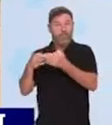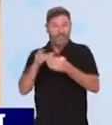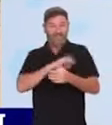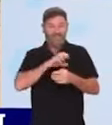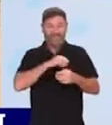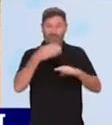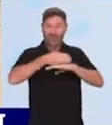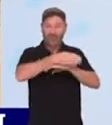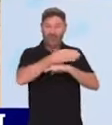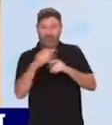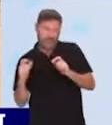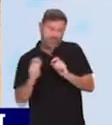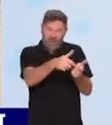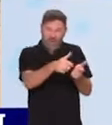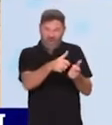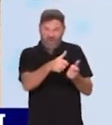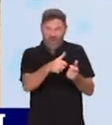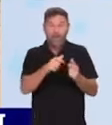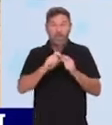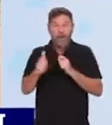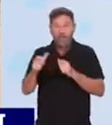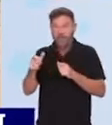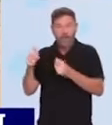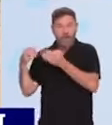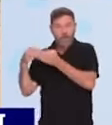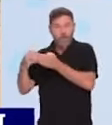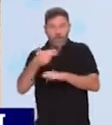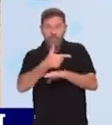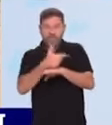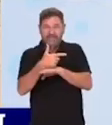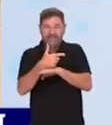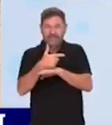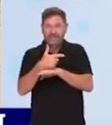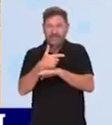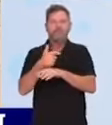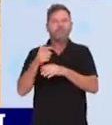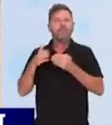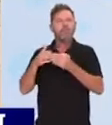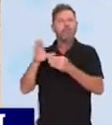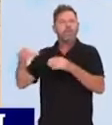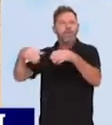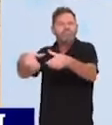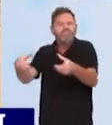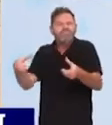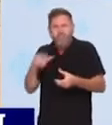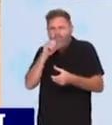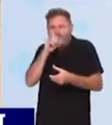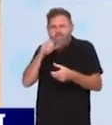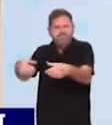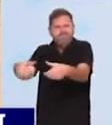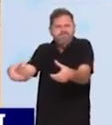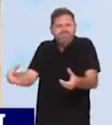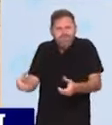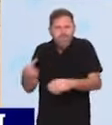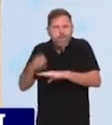jet-ski puis va tirer. Ce qu'on nous donne comme bilan, et cette fois c'est le Quai d'Or, c'est donc le ministère français des Affaires étrangères, c'est qu'il y un